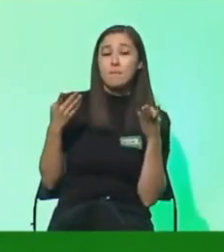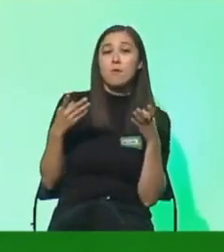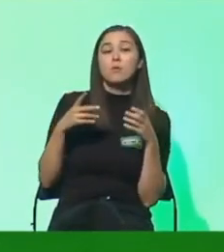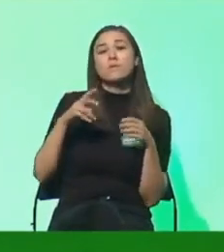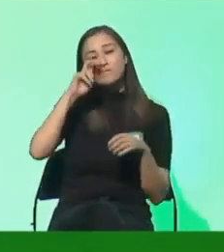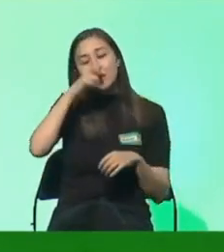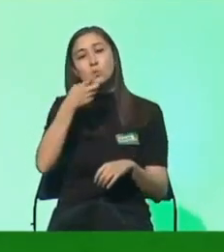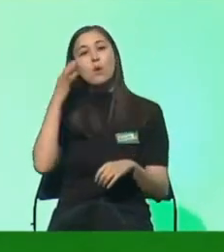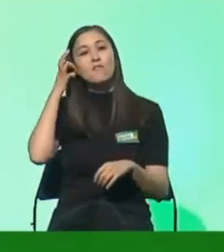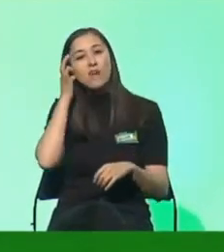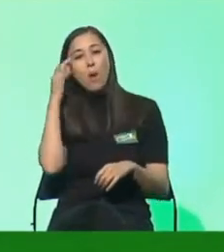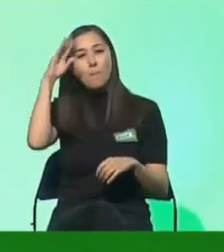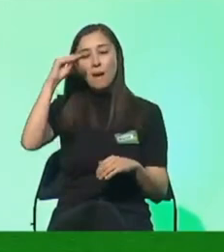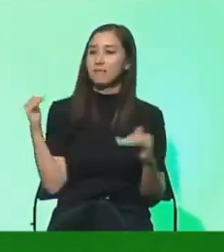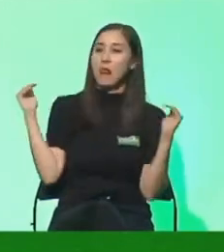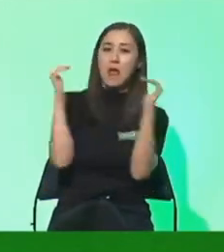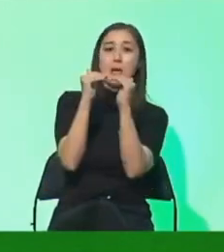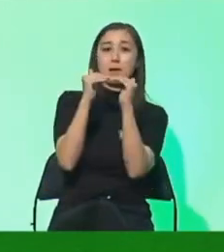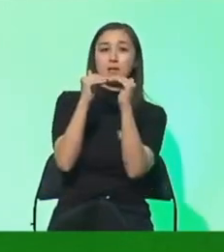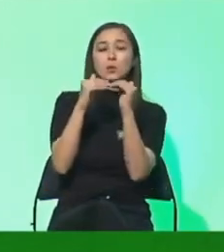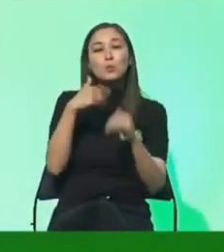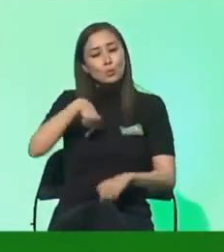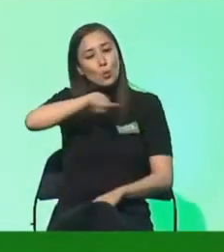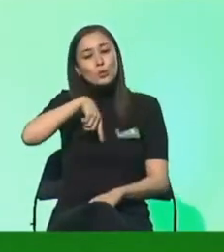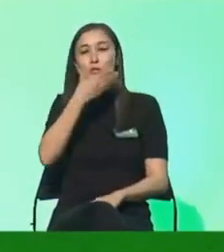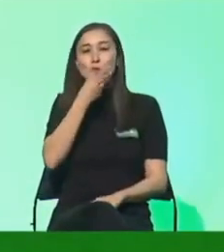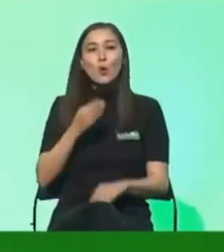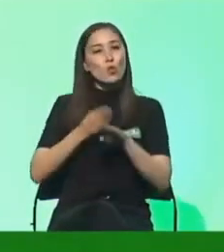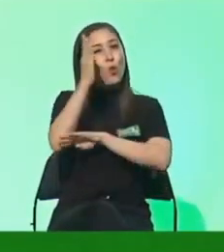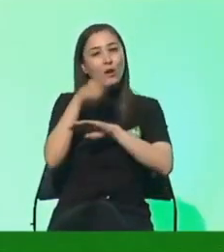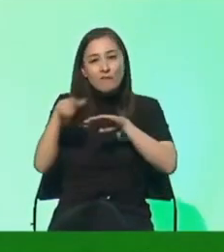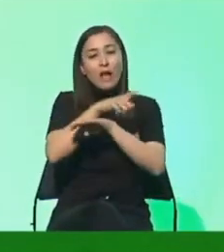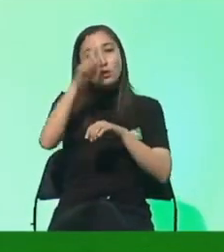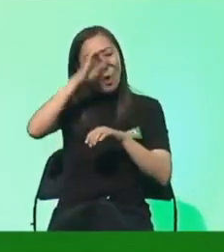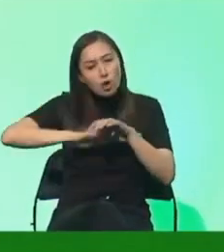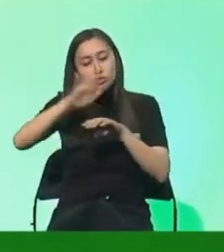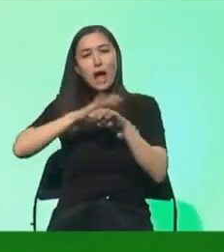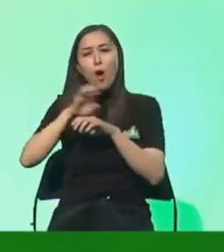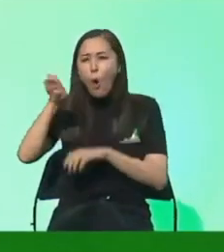und Männer gleichberechtigt sind in unserem wunderschönen Nordrhein-Westfalen, Deutschland und Europa und der Welt.